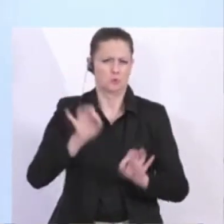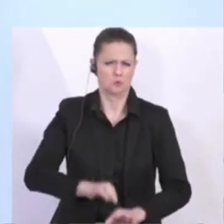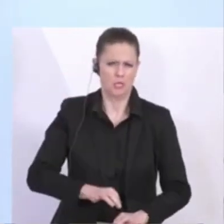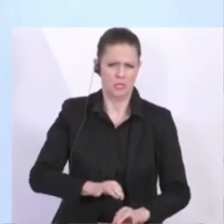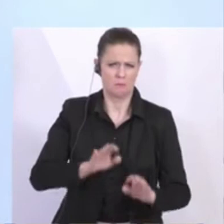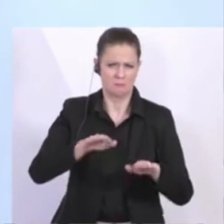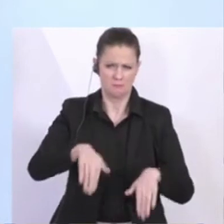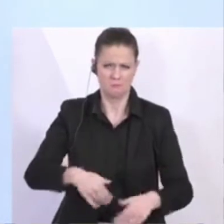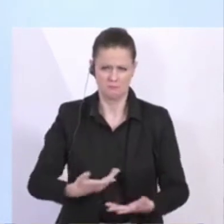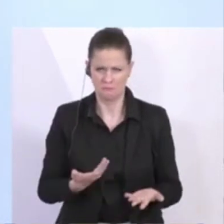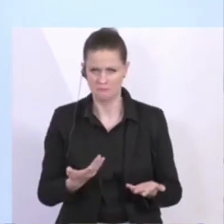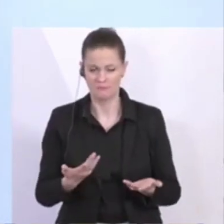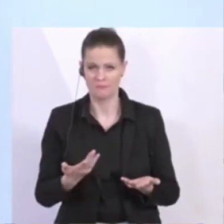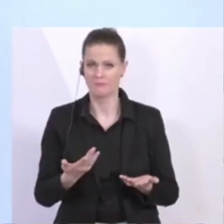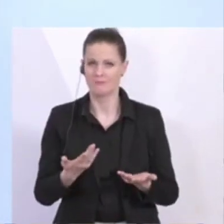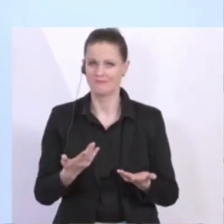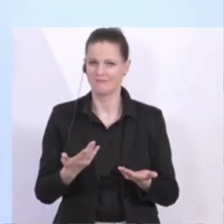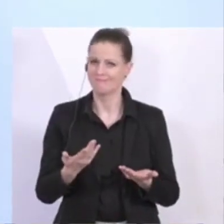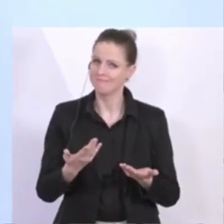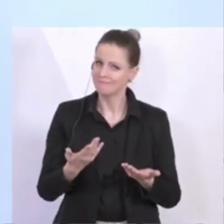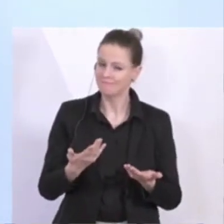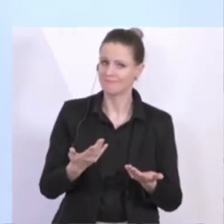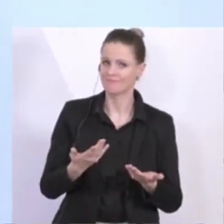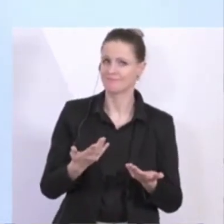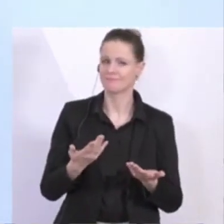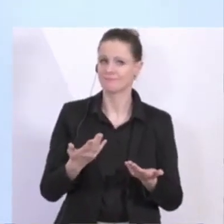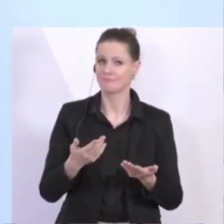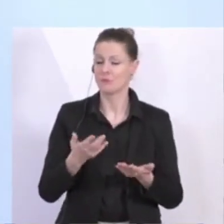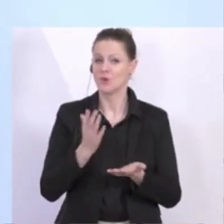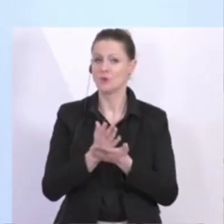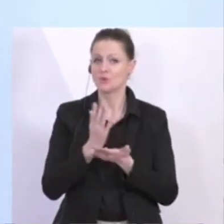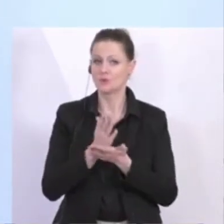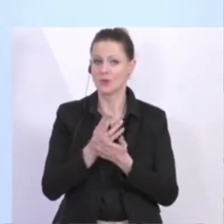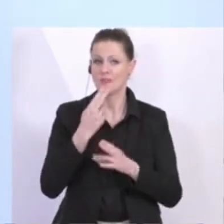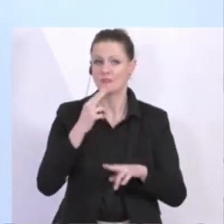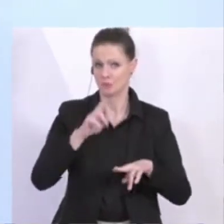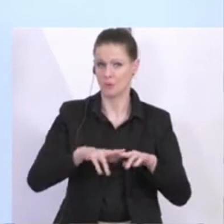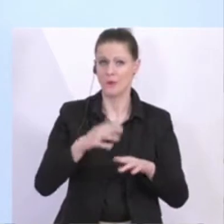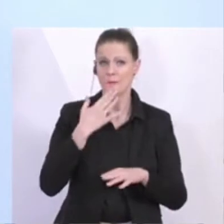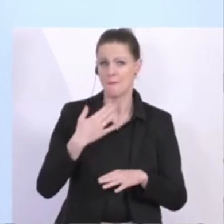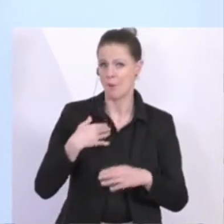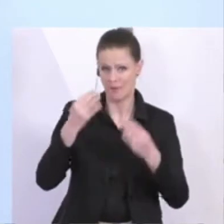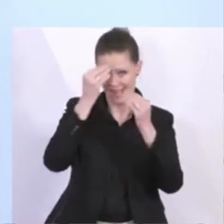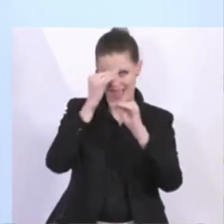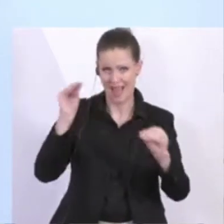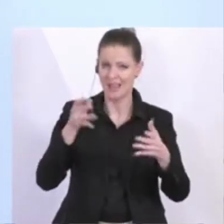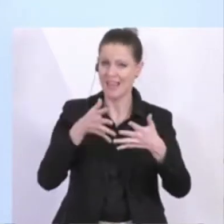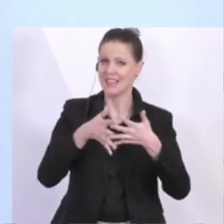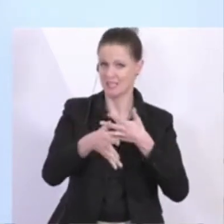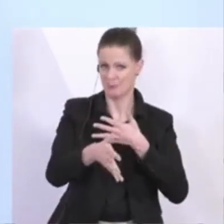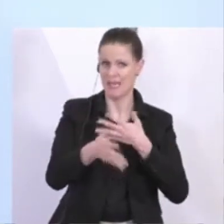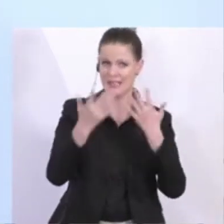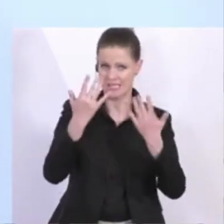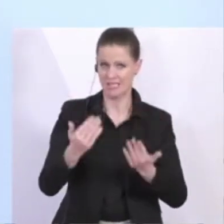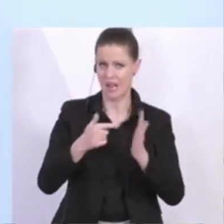schon alles nicht werden und ich habe Ihnen versprochen, hier immer ehrlich und transparent mit den Zahlen